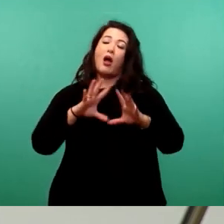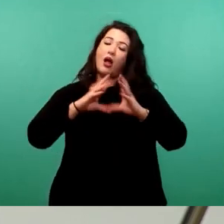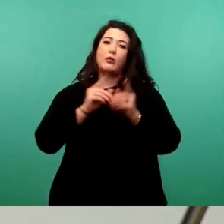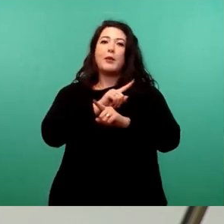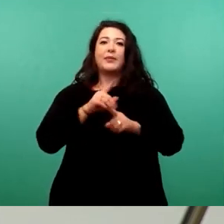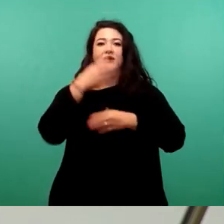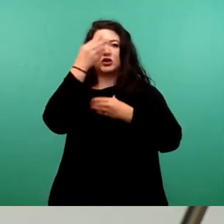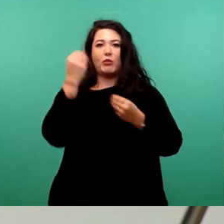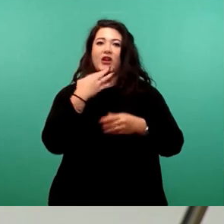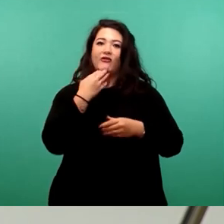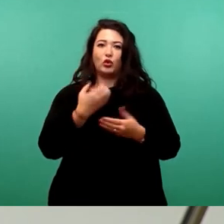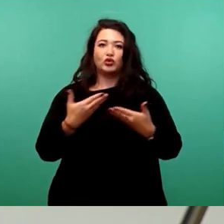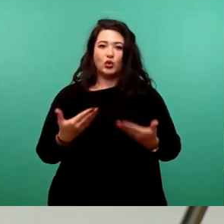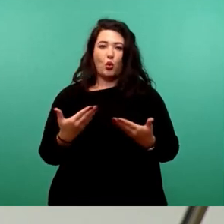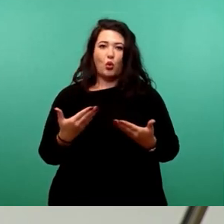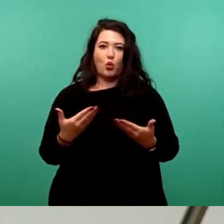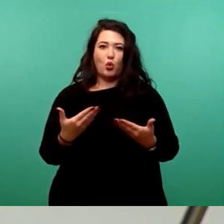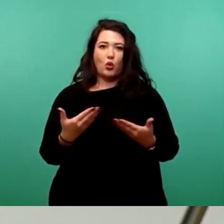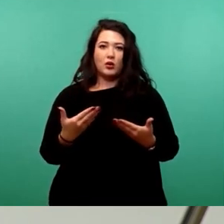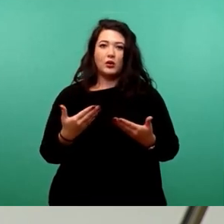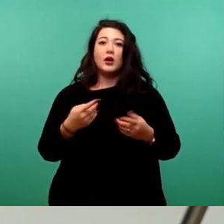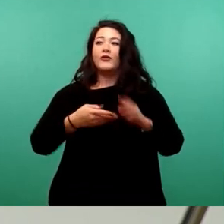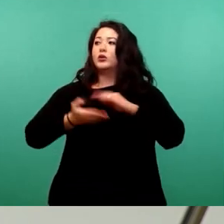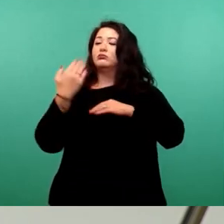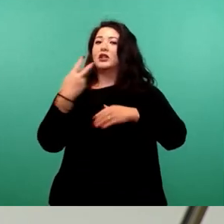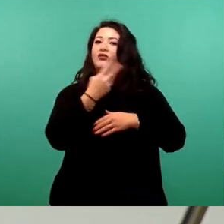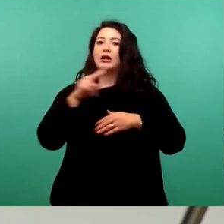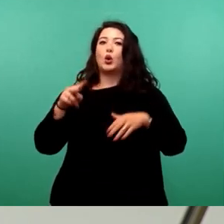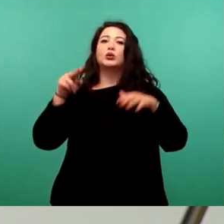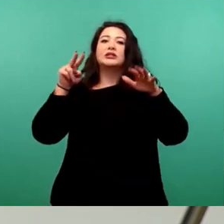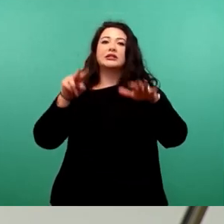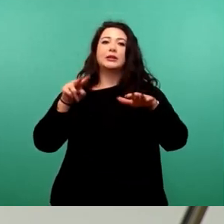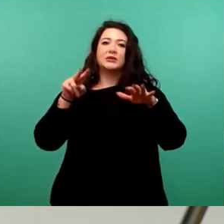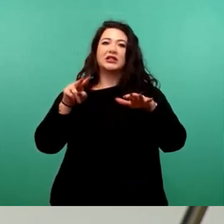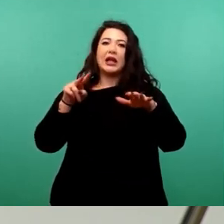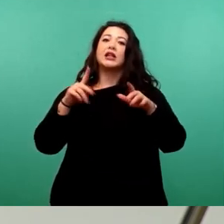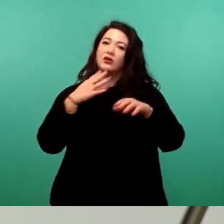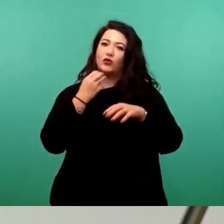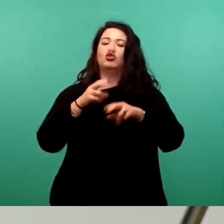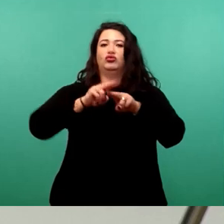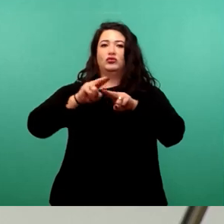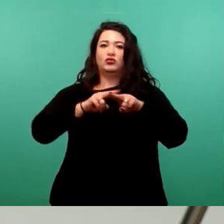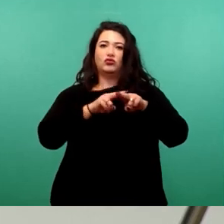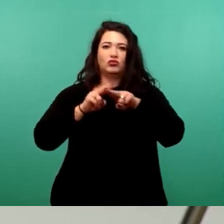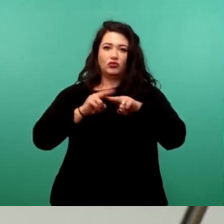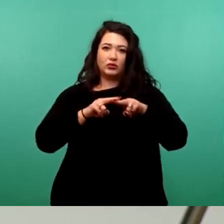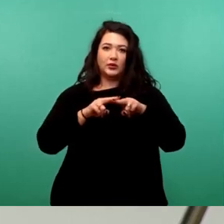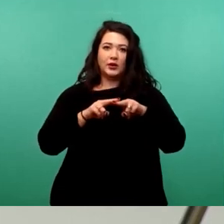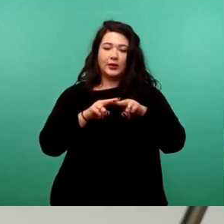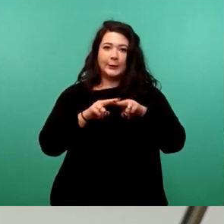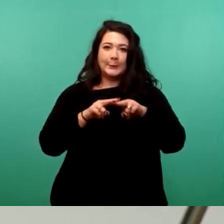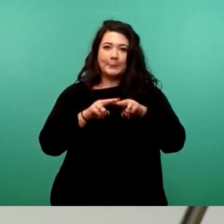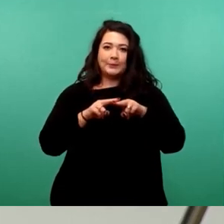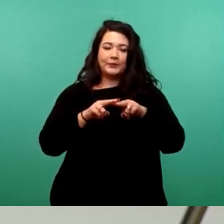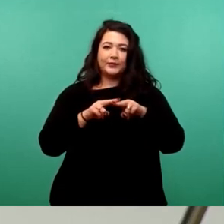Bemessungsrichtlinie, die 2017 beschlossen worden ist, überarbeiten. Insofern dort